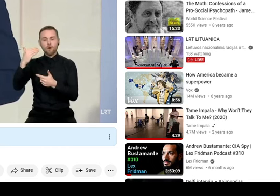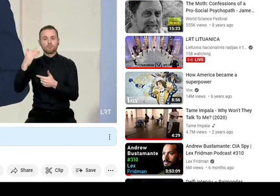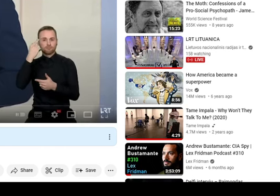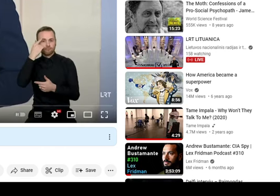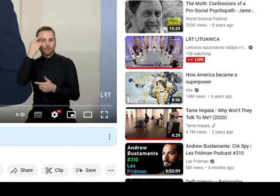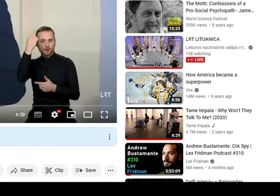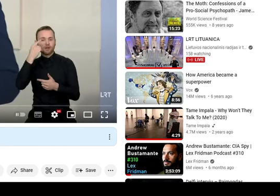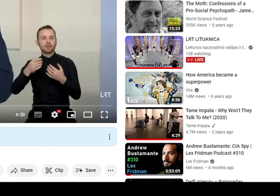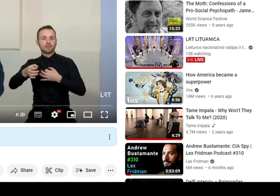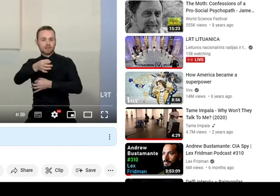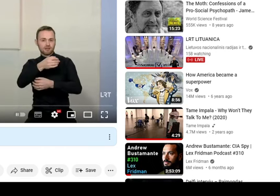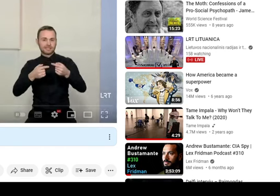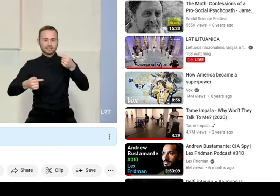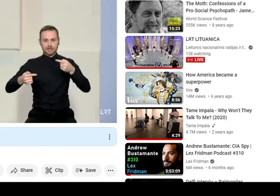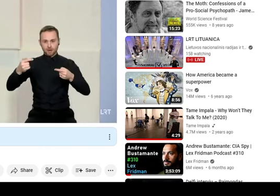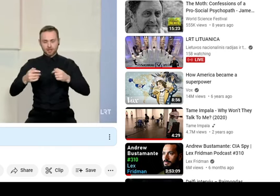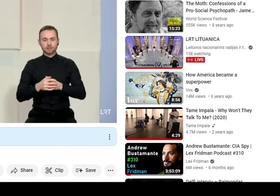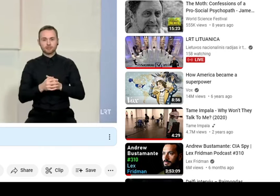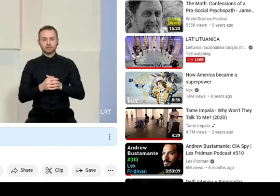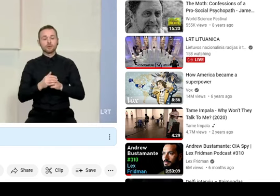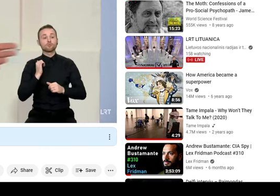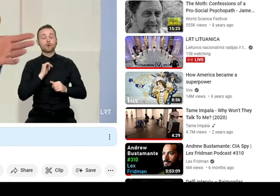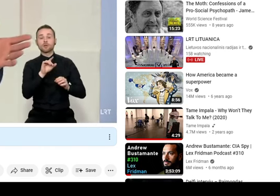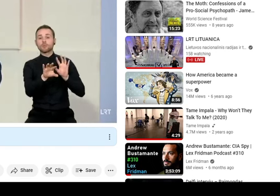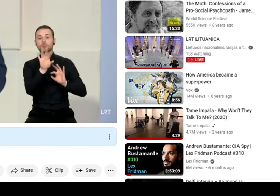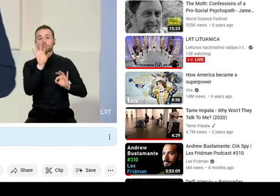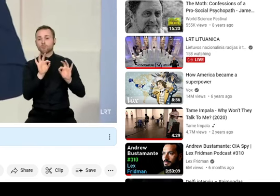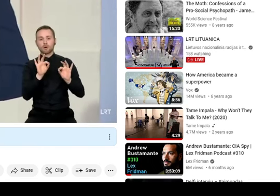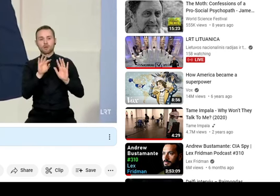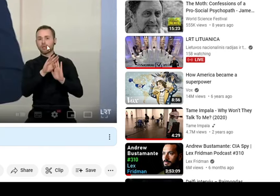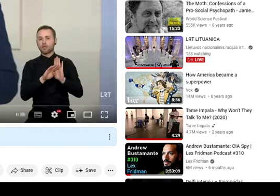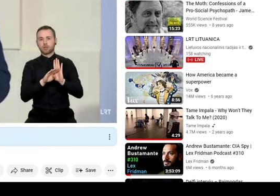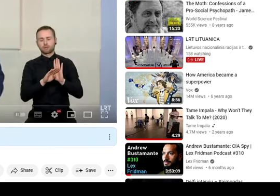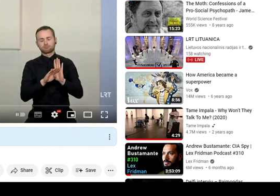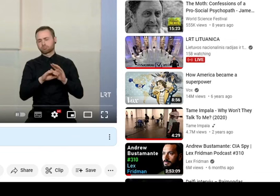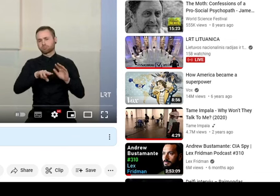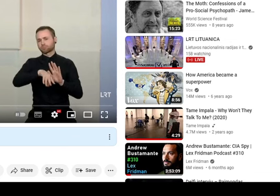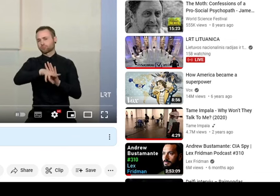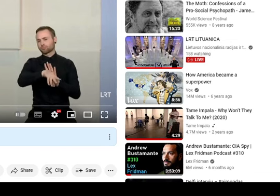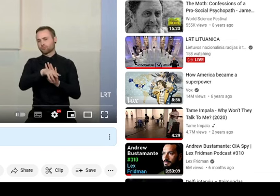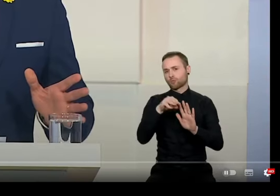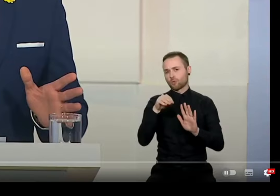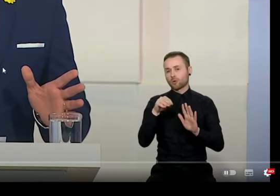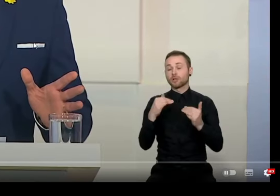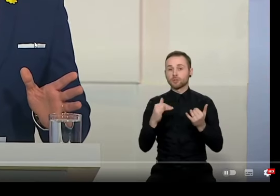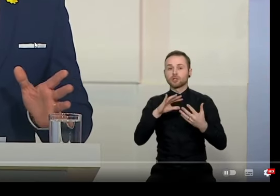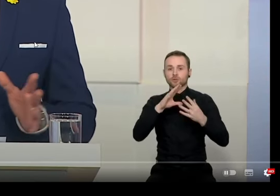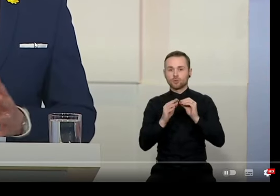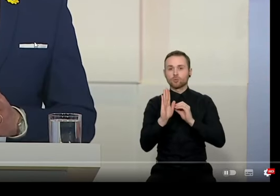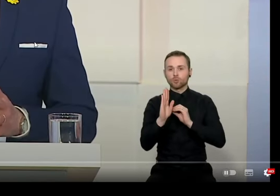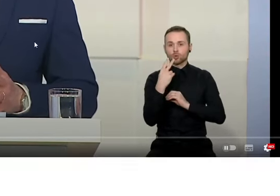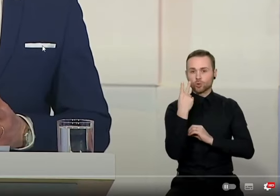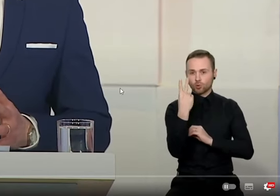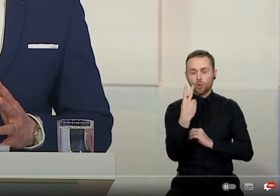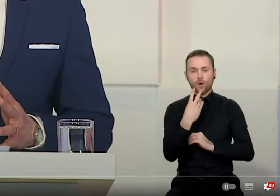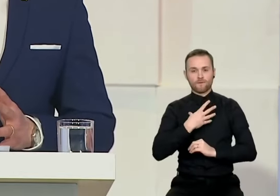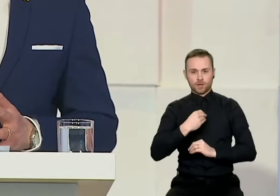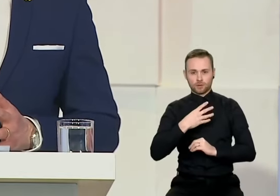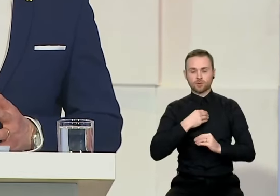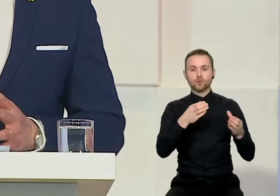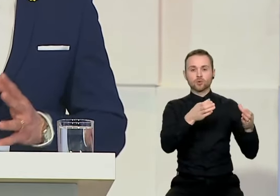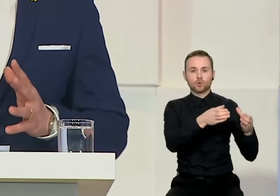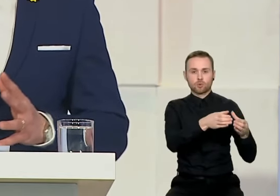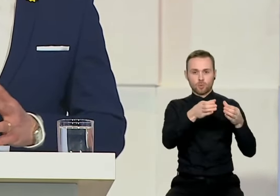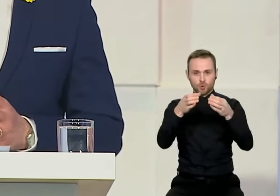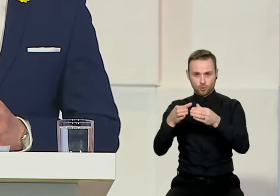Laidos laikas ir dalyviai buvo parinkti atsitikti netvarką, tai yra Burtais. Ir Burta įlėmė, kad bus dvi Vilniaus kandidatų grupės ir šiandien